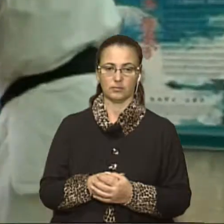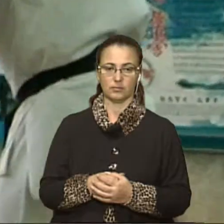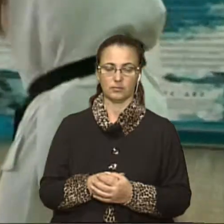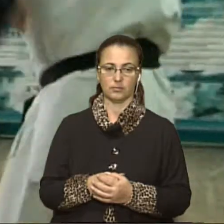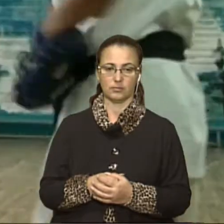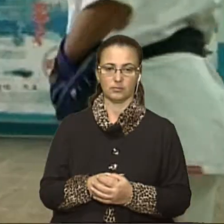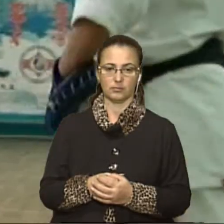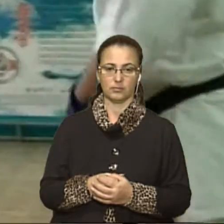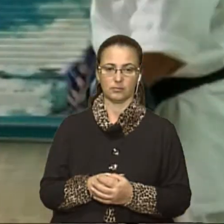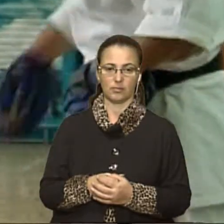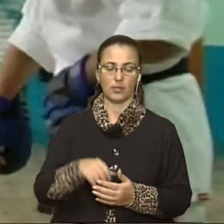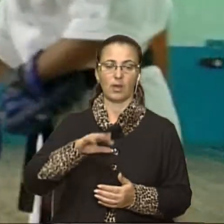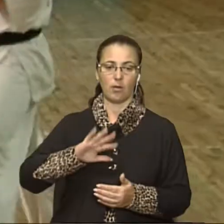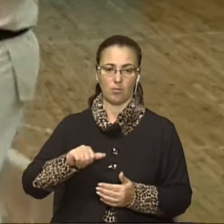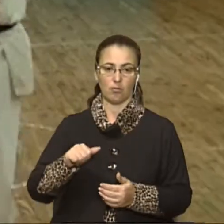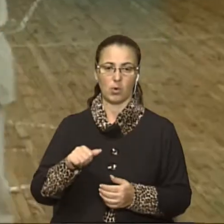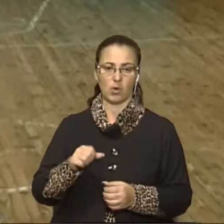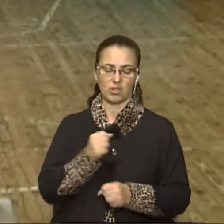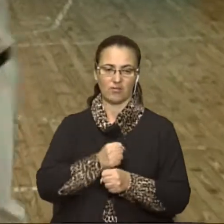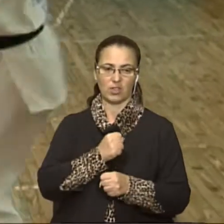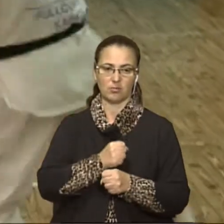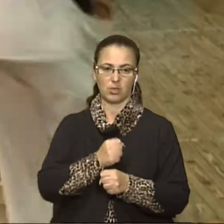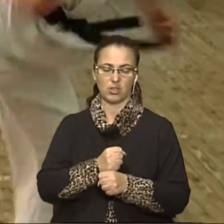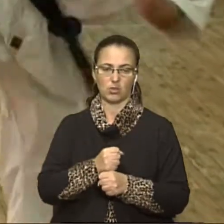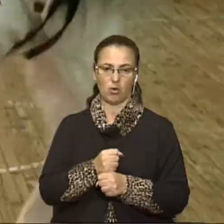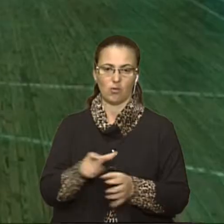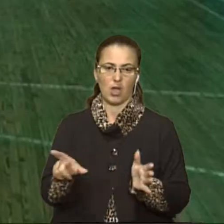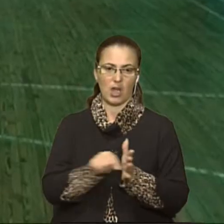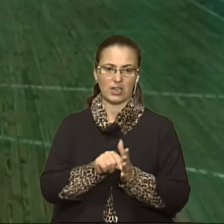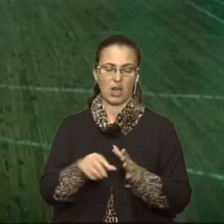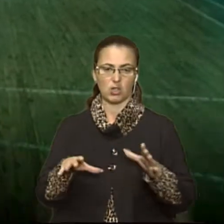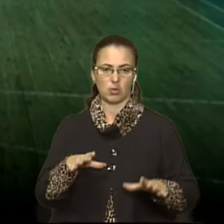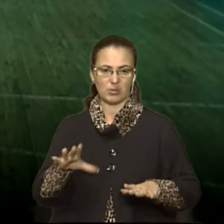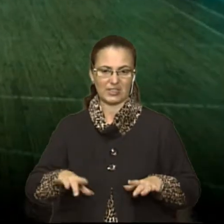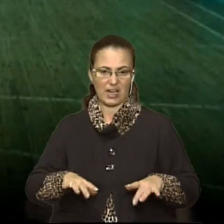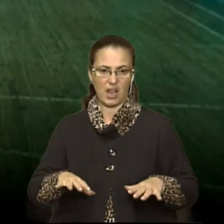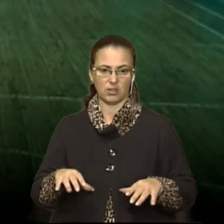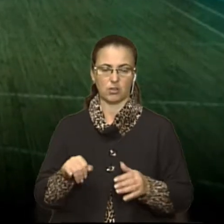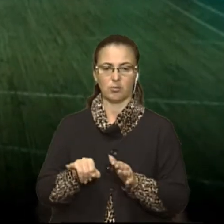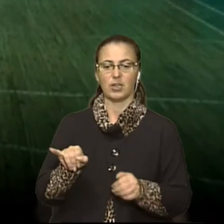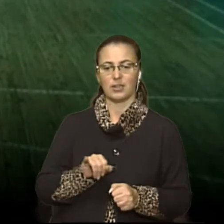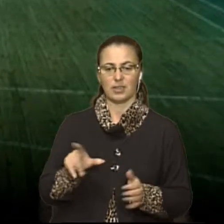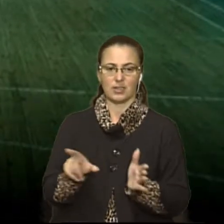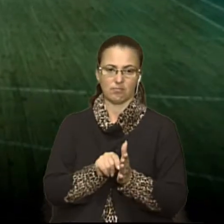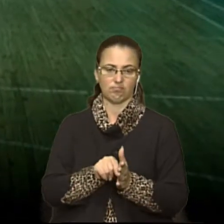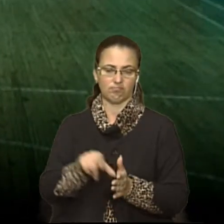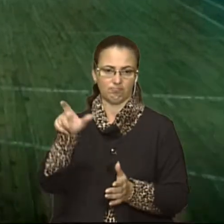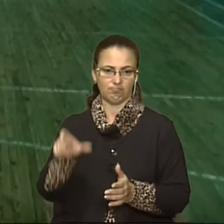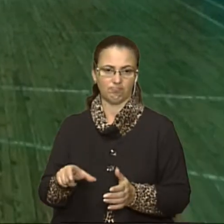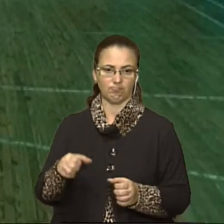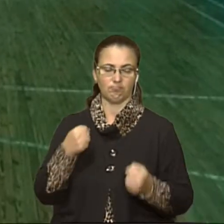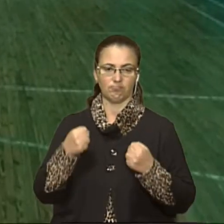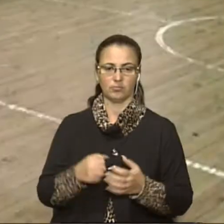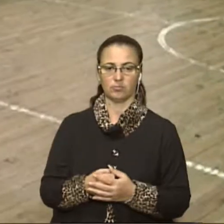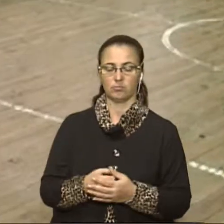Тоді відпрацьовує прийоми з тренером і спаринг з іншим каратистом. Дуже потужній баяць, себе зарекоменував дуже